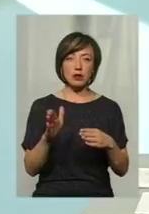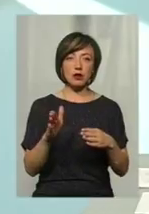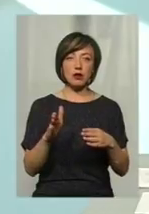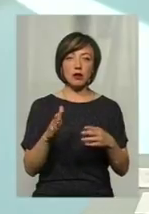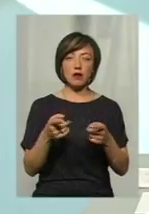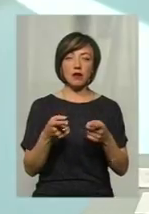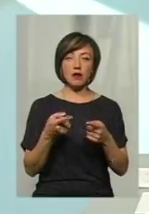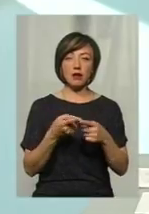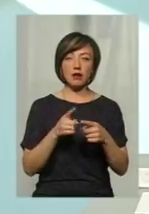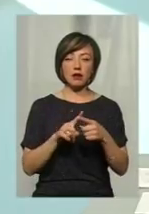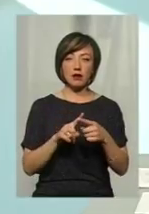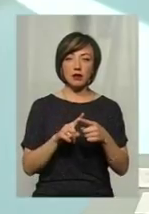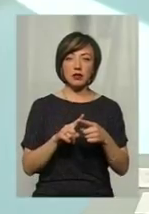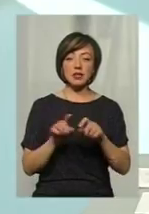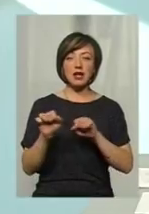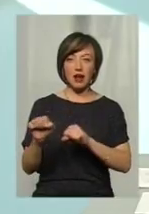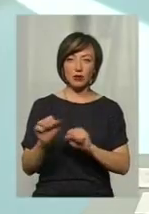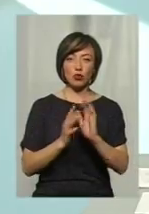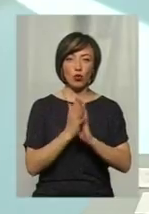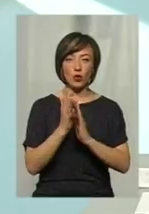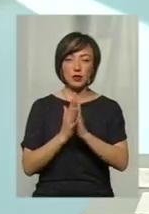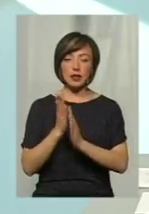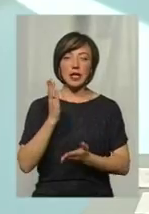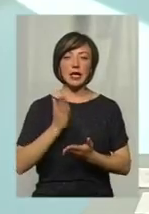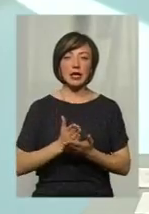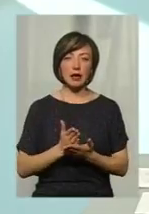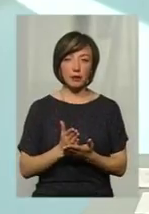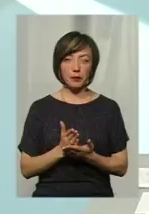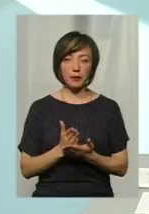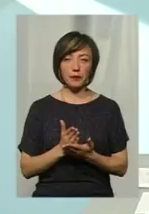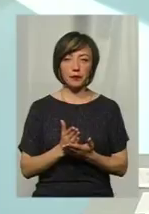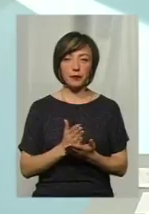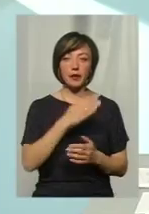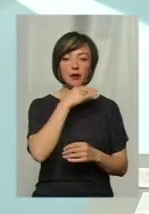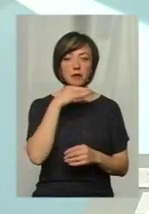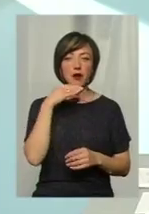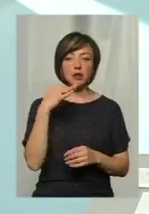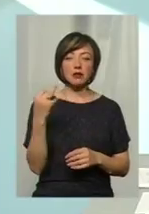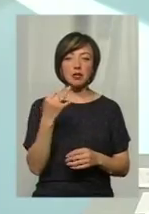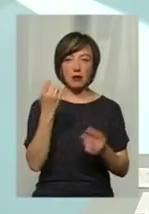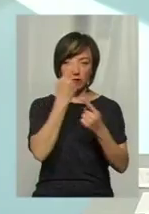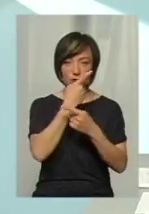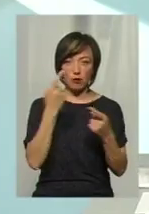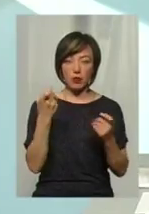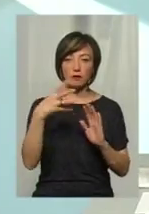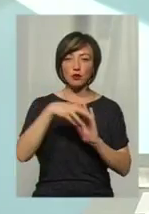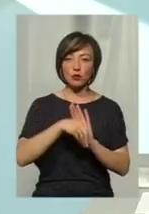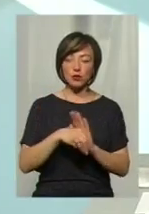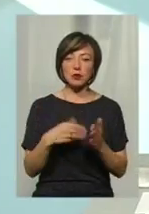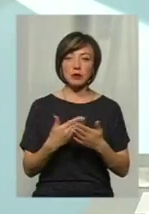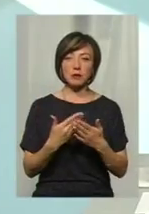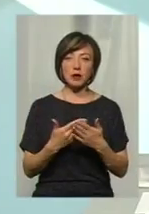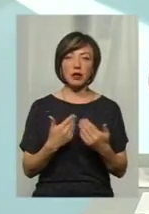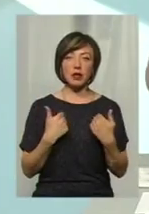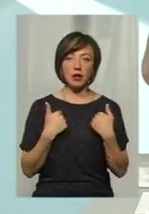карантину рослин, в розділі захисту рослин, є досить багато цікавих інформацій, в тому числі, от, до прикладу,